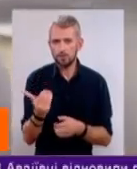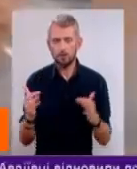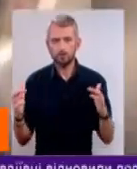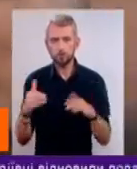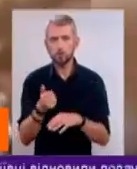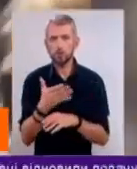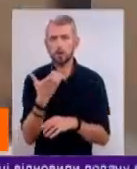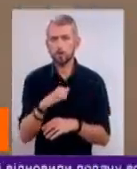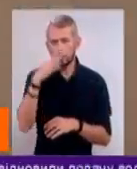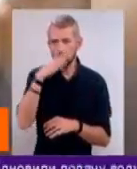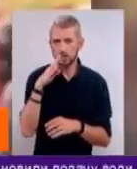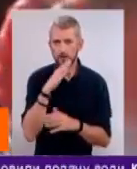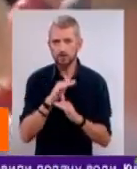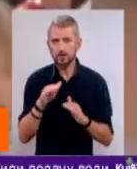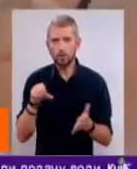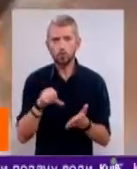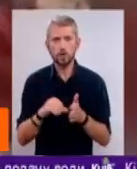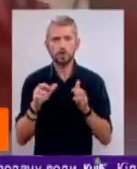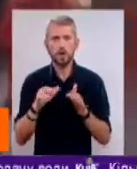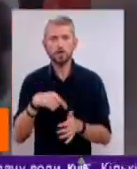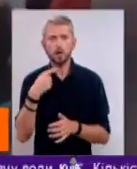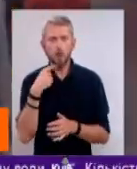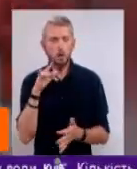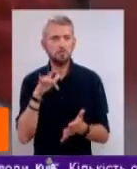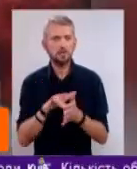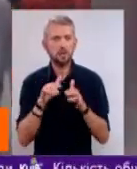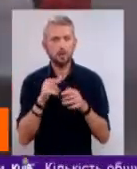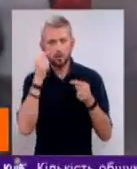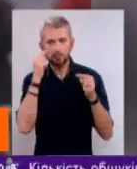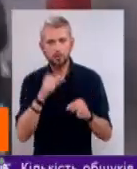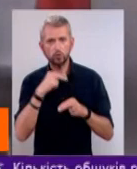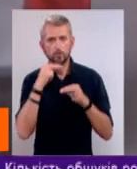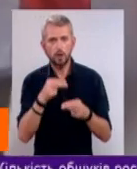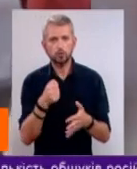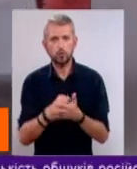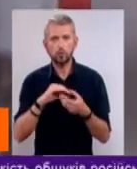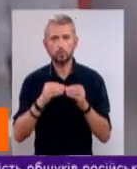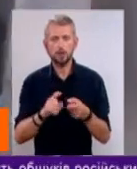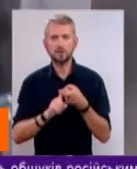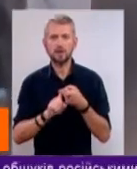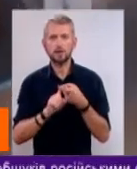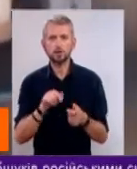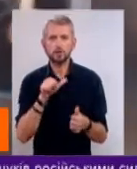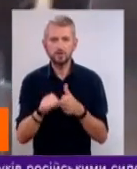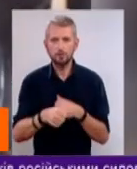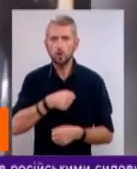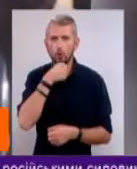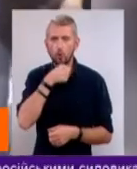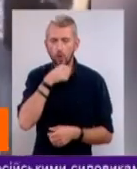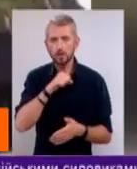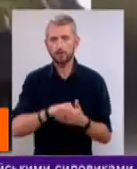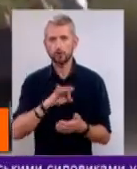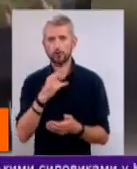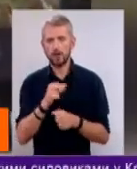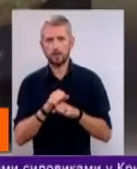кілька сотень батьків і дітей. Учасники акції кажуть, мета заходу – привернути увагу до проблеми залежності саме дорослих від